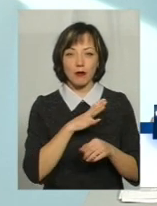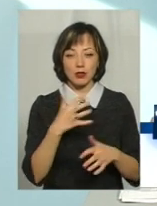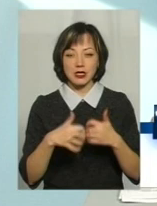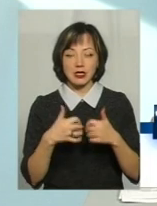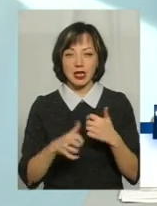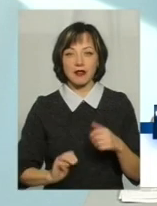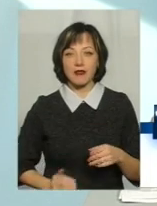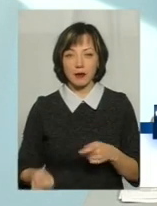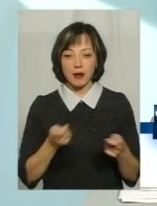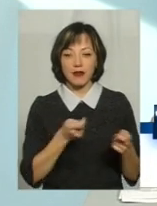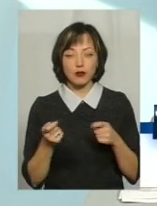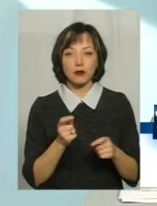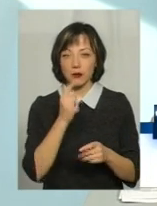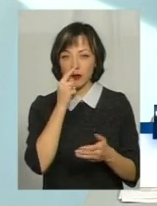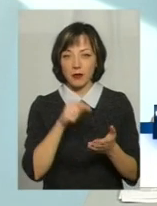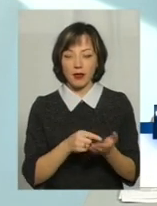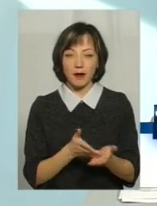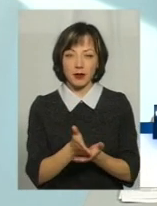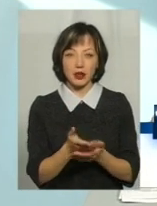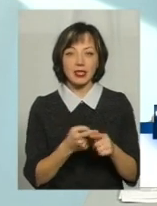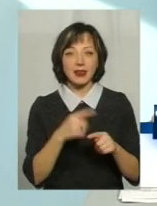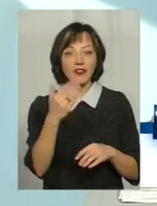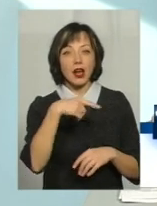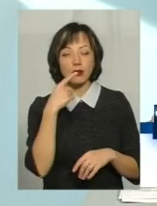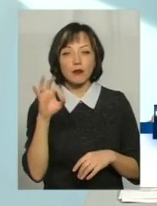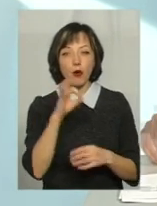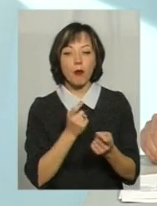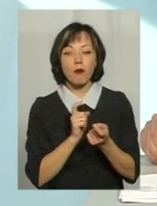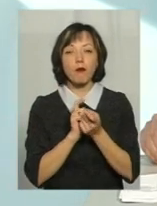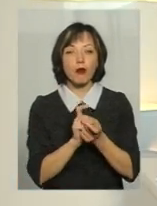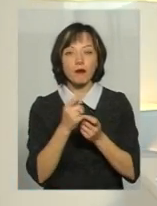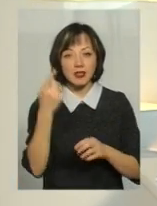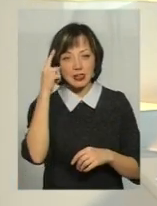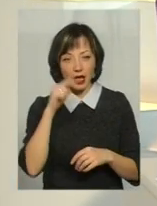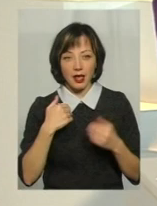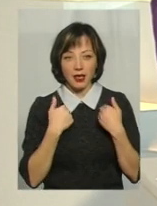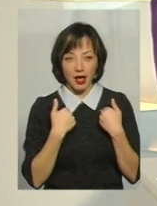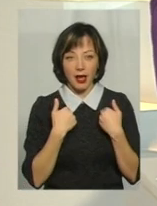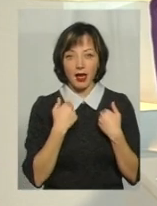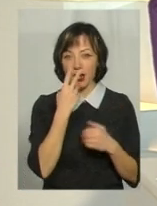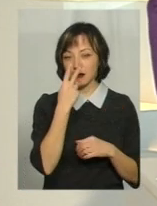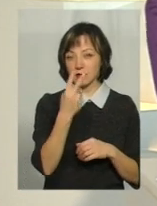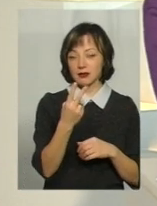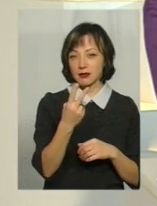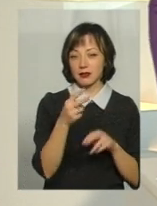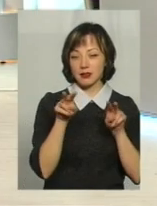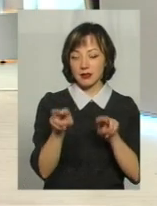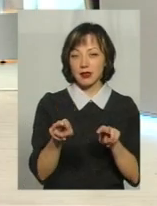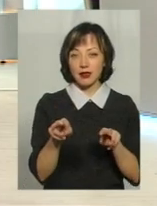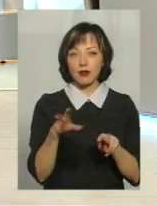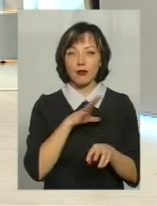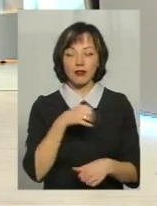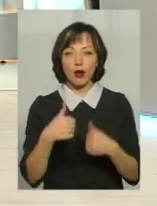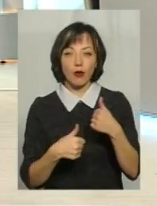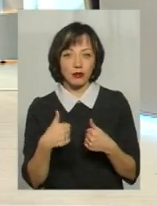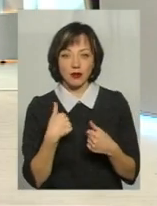за того, щоб зайти на маршрут. Але, дивіться, це ви кажете про боротьбу, бо, мабуть, ви що знаєте. Я, як глядач, як спостерігач, який був на